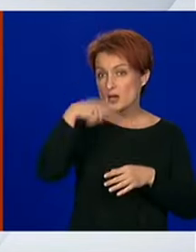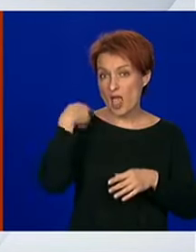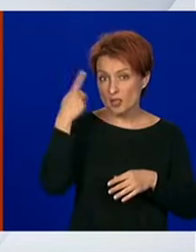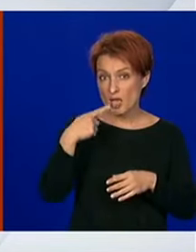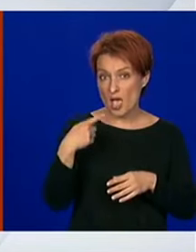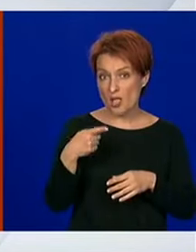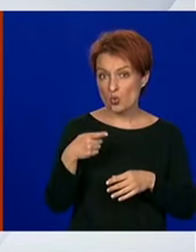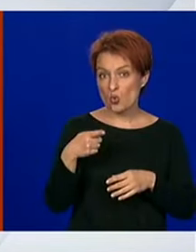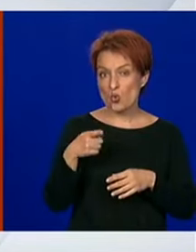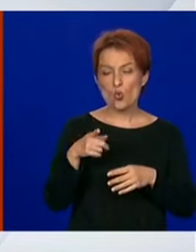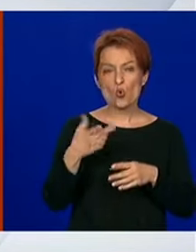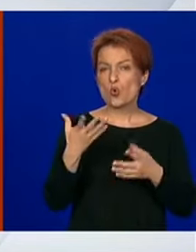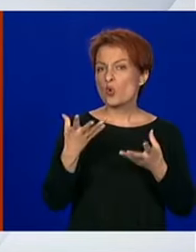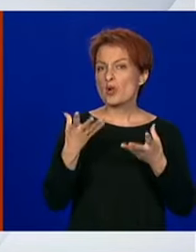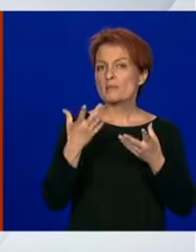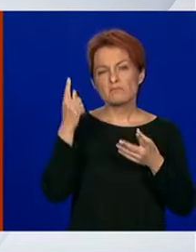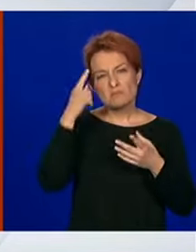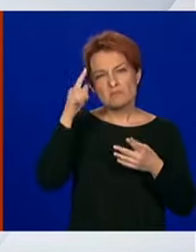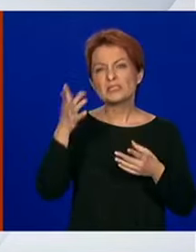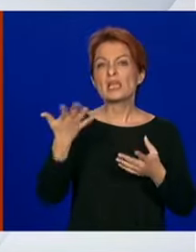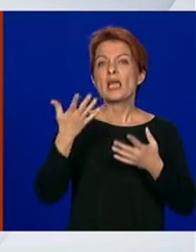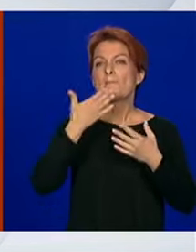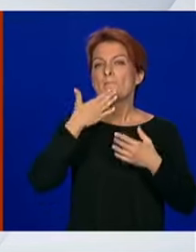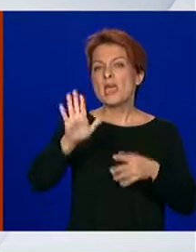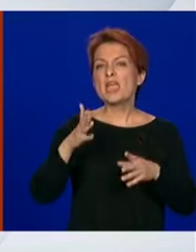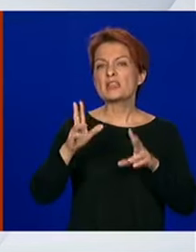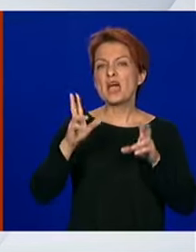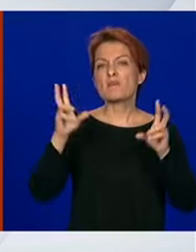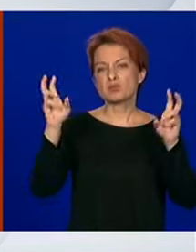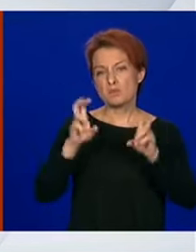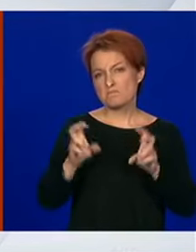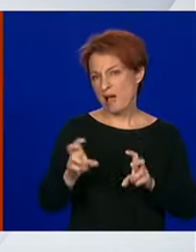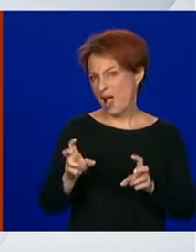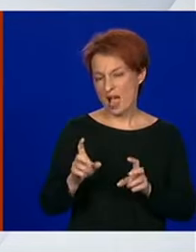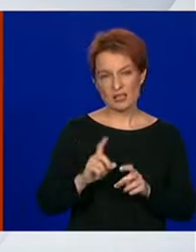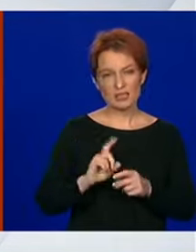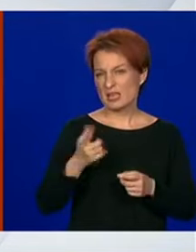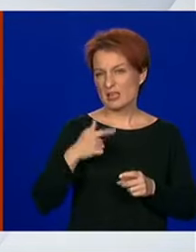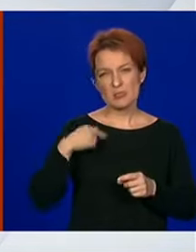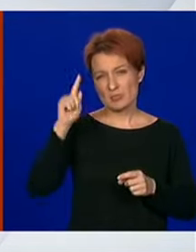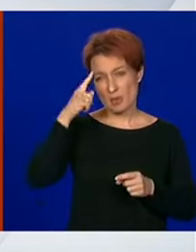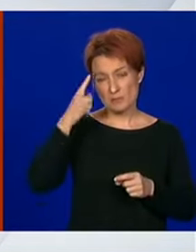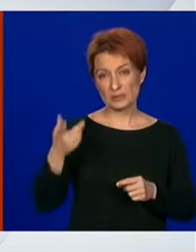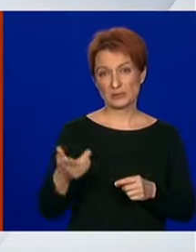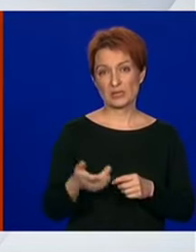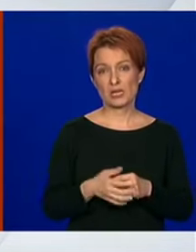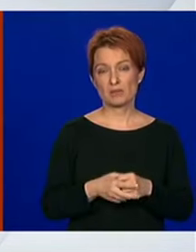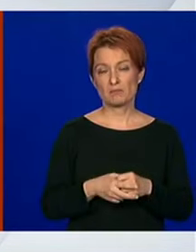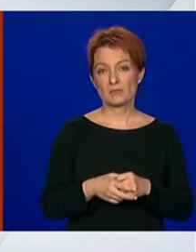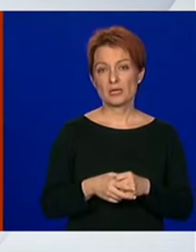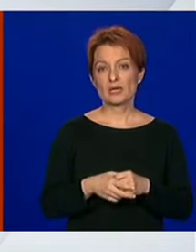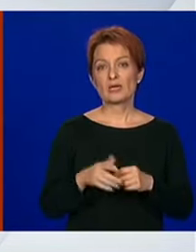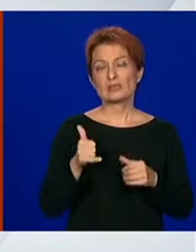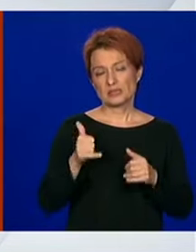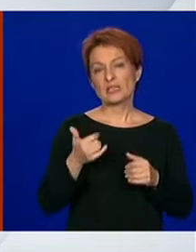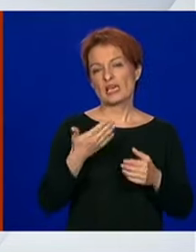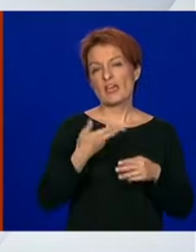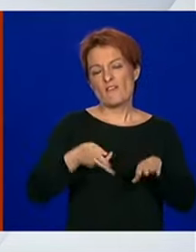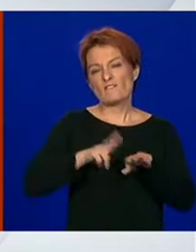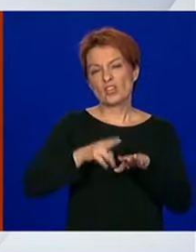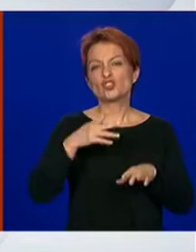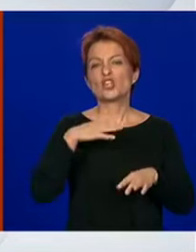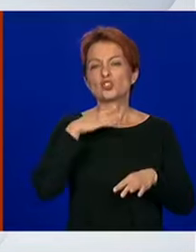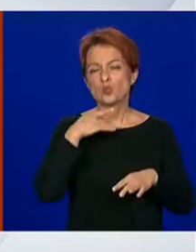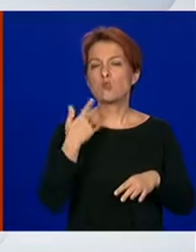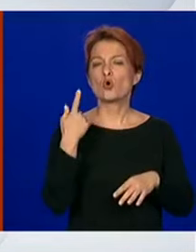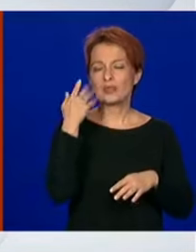toliko rastiretili taj petak koji je sad nešto malo više se prodaje petkom i subotom. Nisam